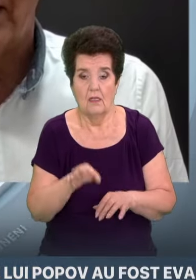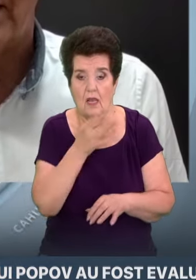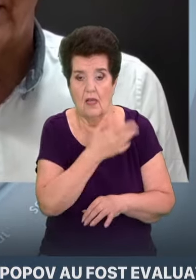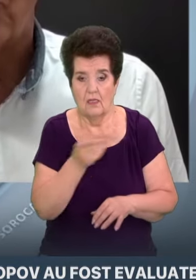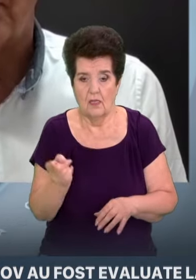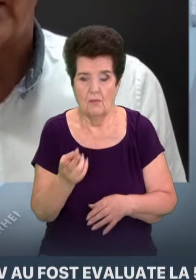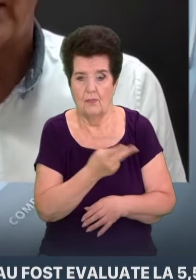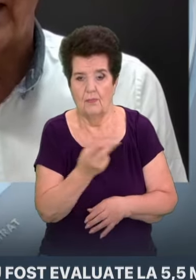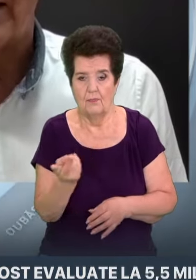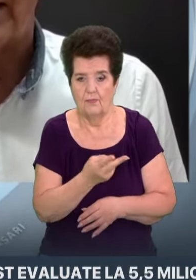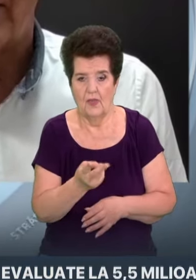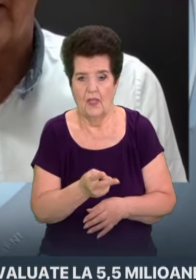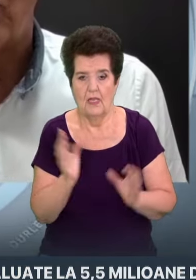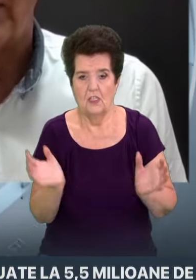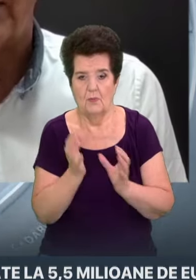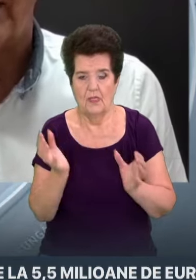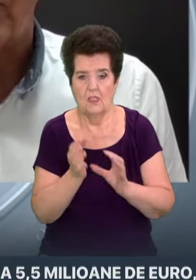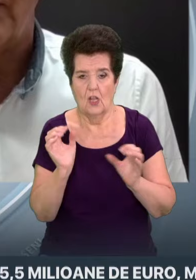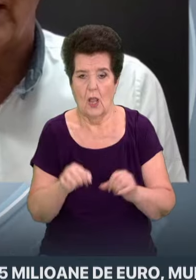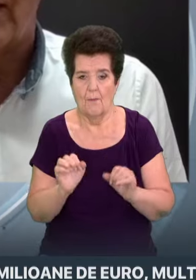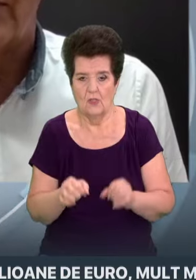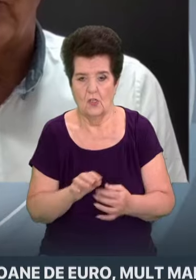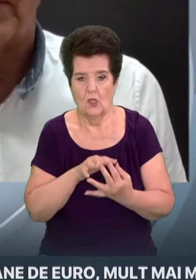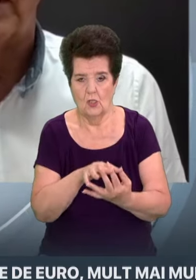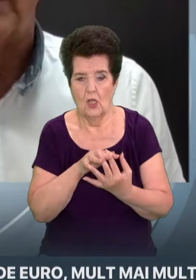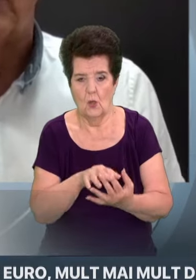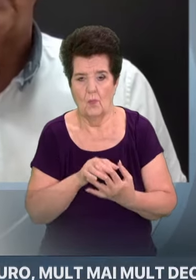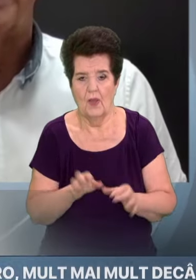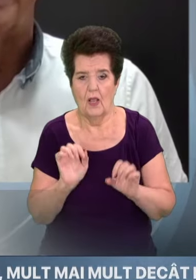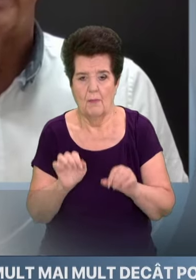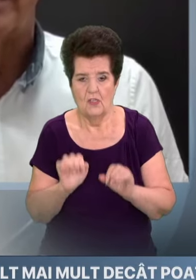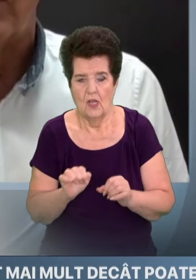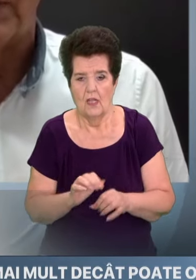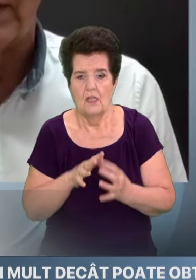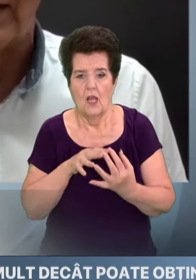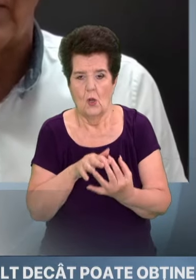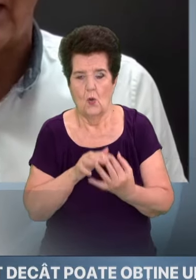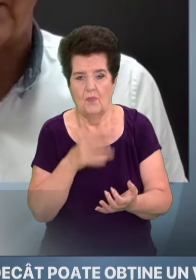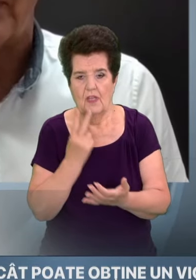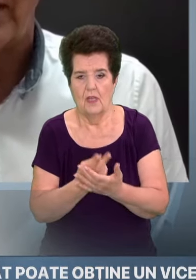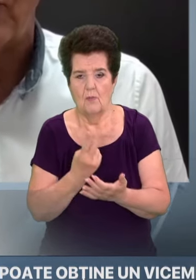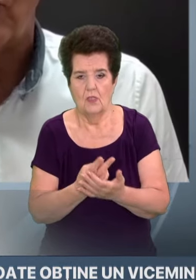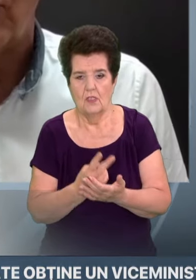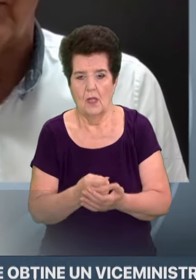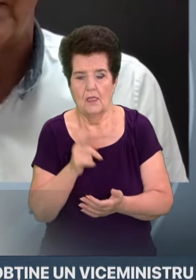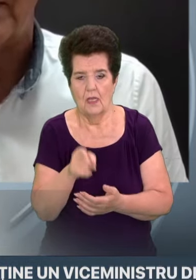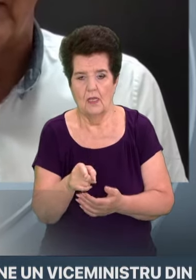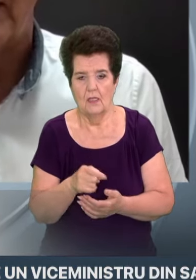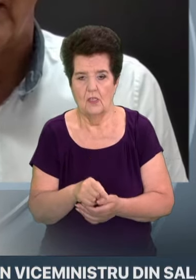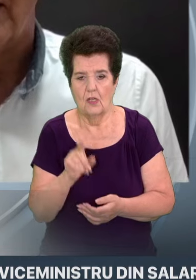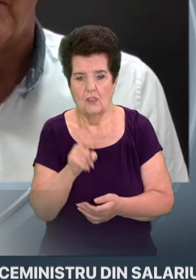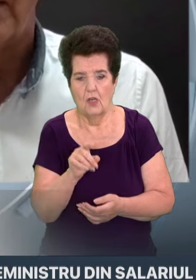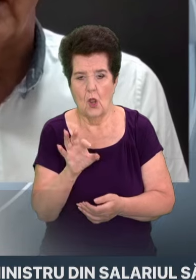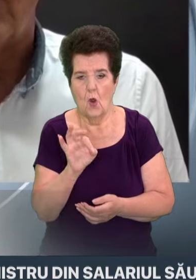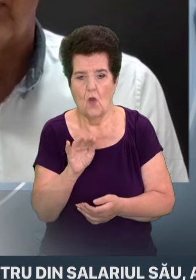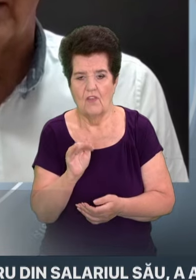ambele părți își păstrează capacitățile de lupte, iar capacitățile de lupte sunt demonstrate, mai ales prin acțiunile ofensive,